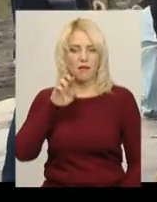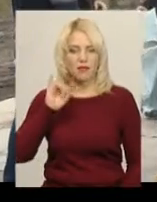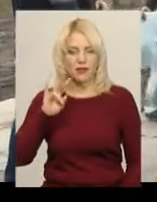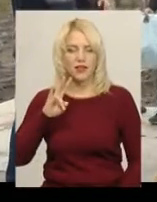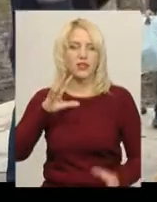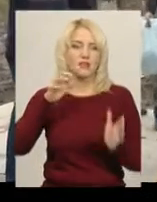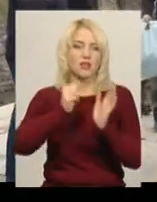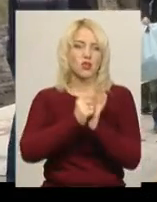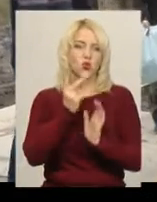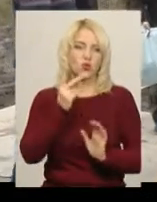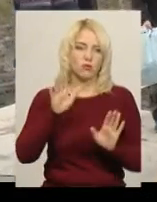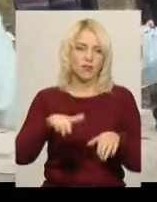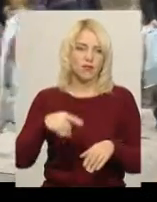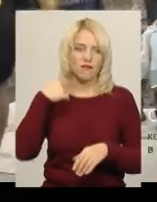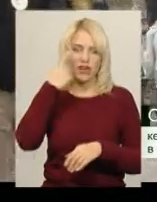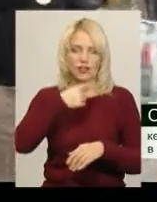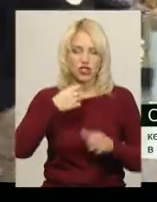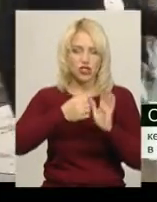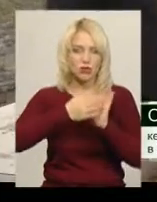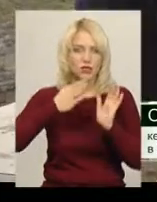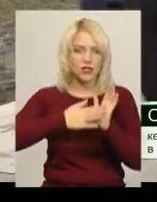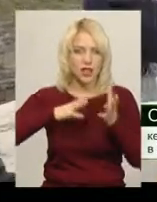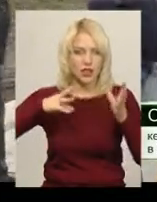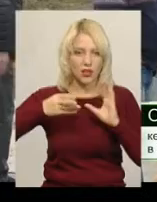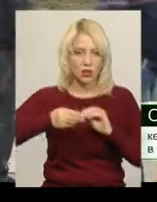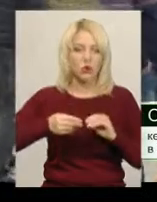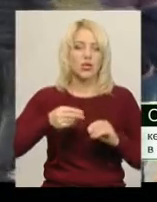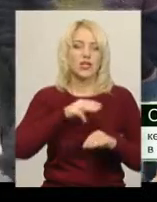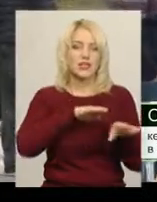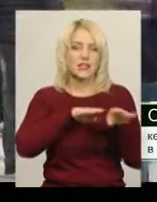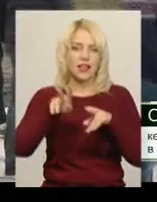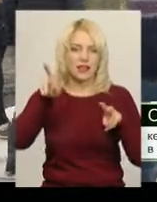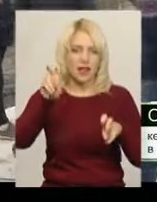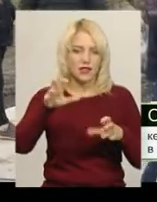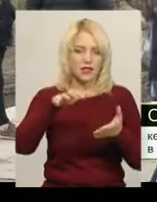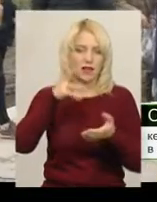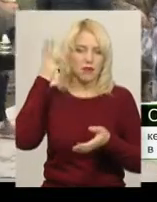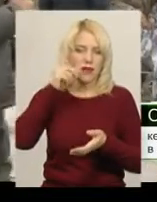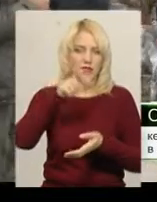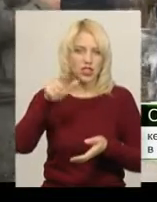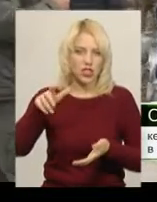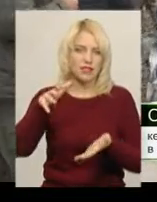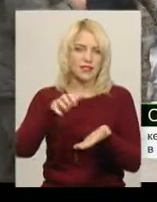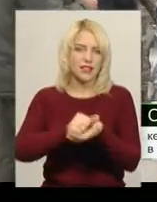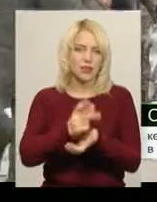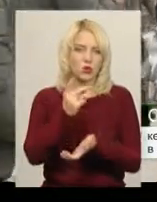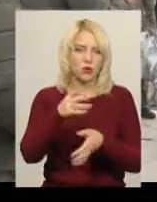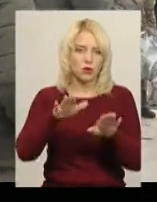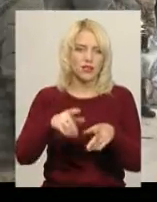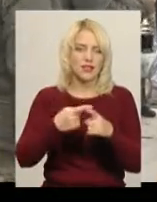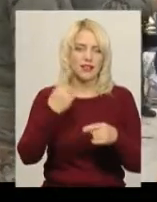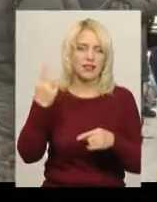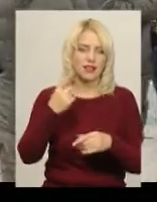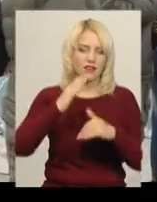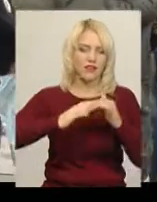особистому заліку в класі «Стандарт» хмельничанин зайняв друге місце, що відповідає єдиній спортивній